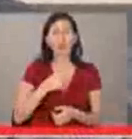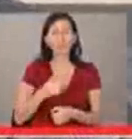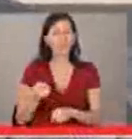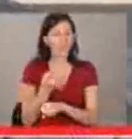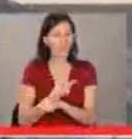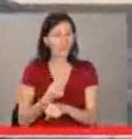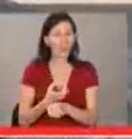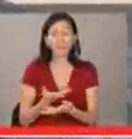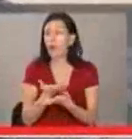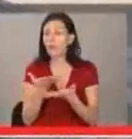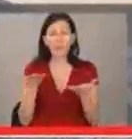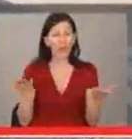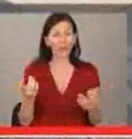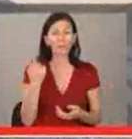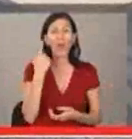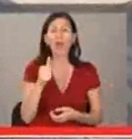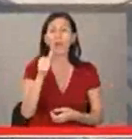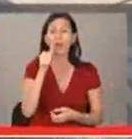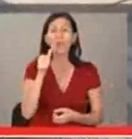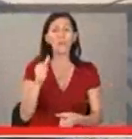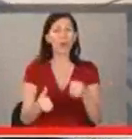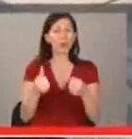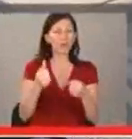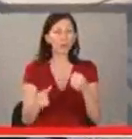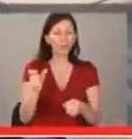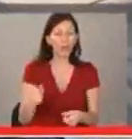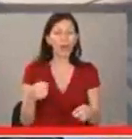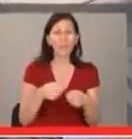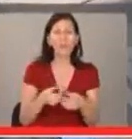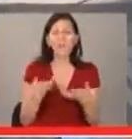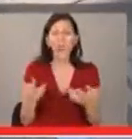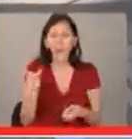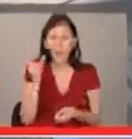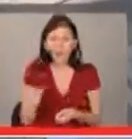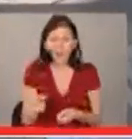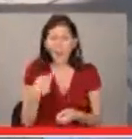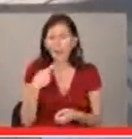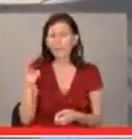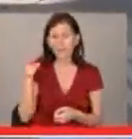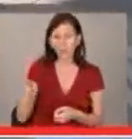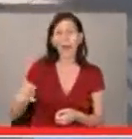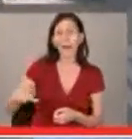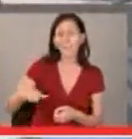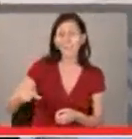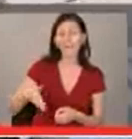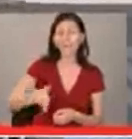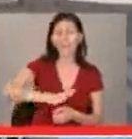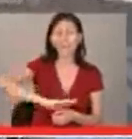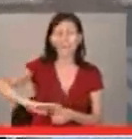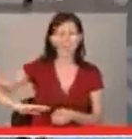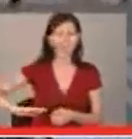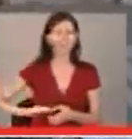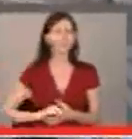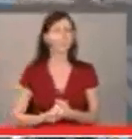на всеки час някъде един пиан шофьор прави някого годен за това място за паркиране. Музиката